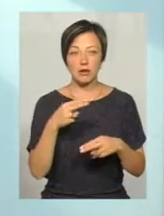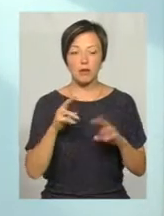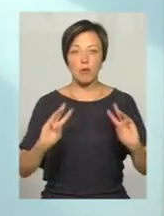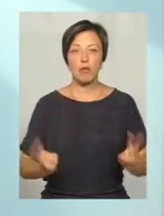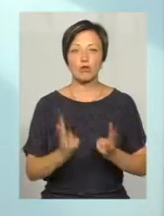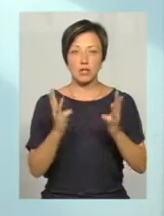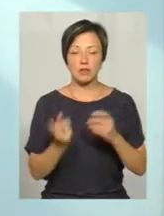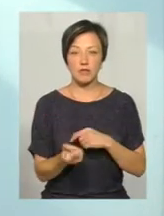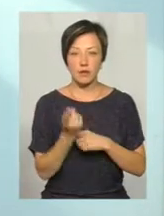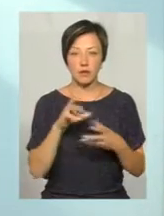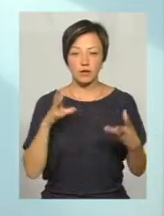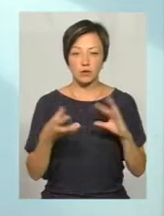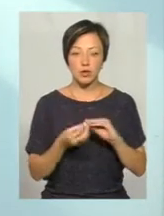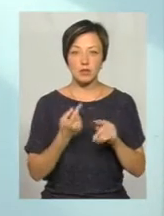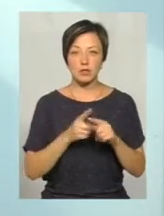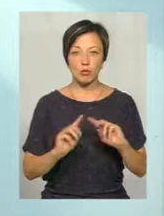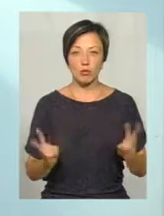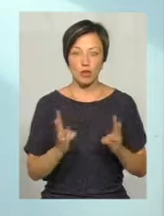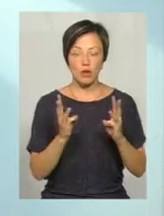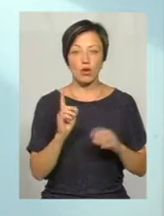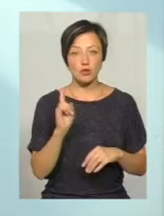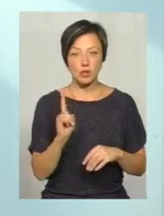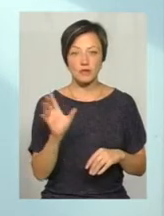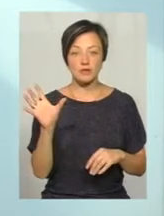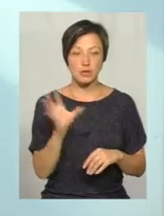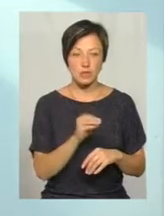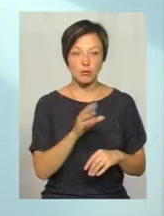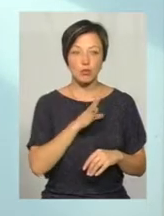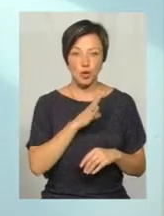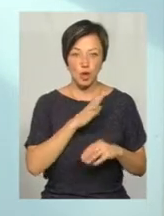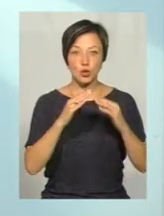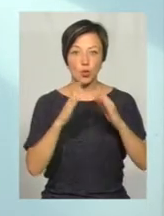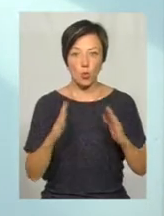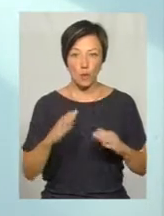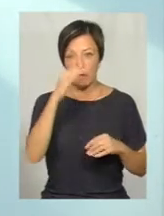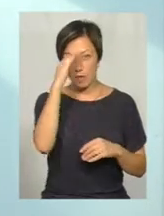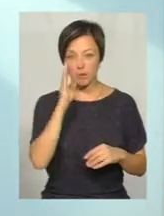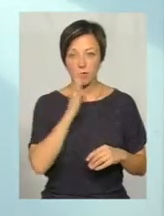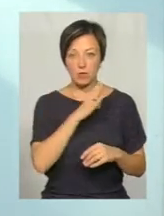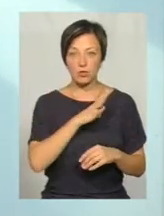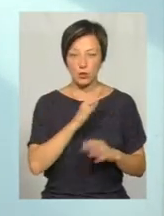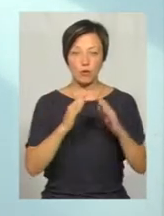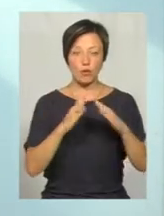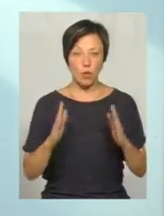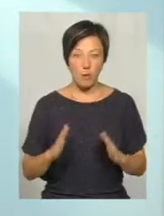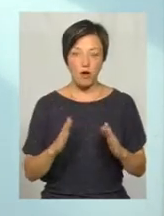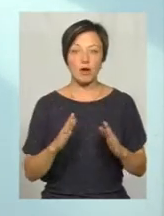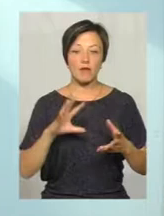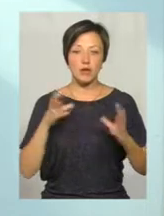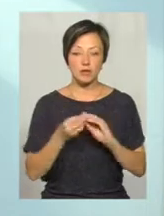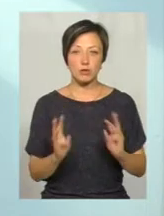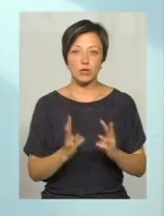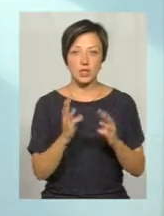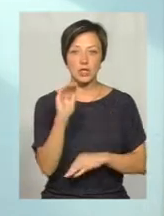пожежа і внаслідок цієї пожежі, хоча, що всі були вдома, що батько, що мама, так, перебували вдома, внаслідок